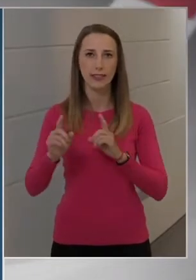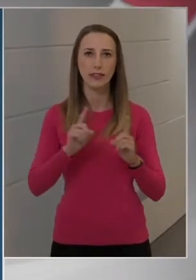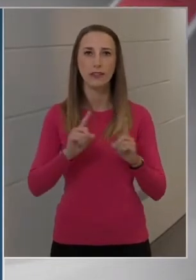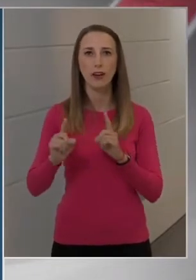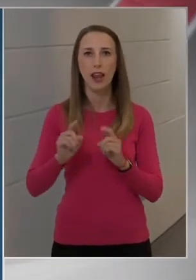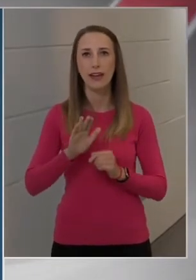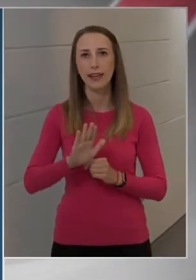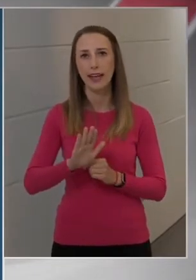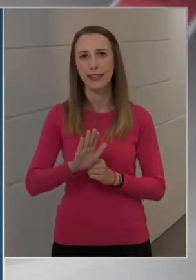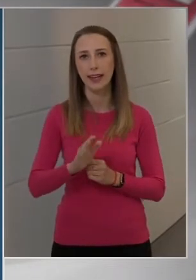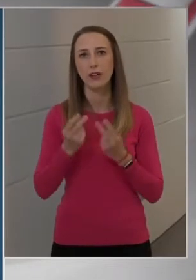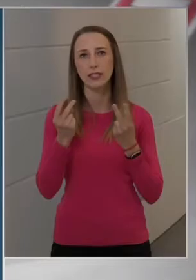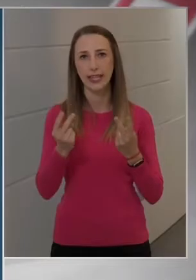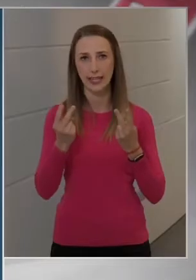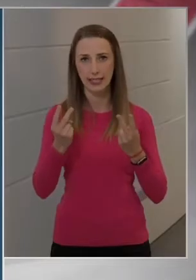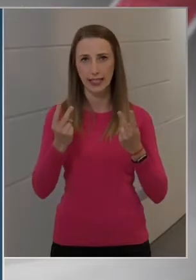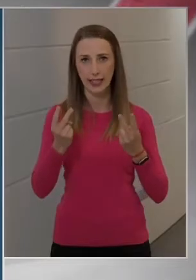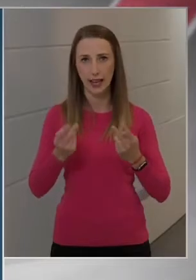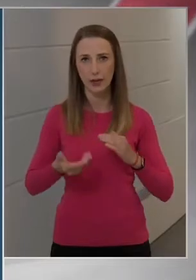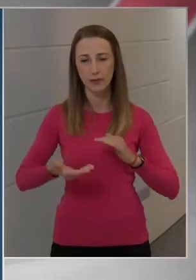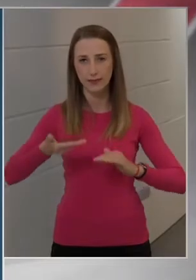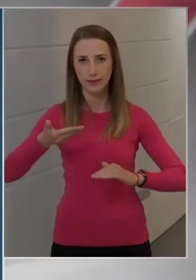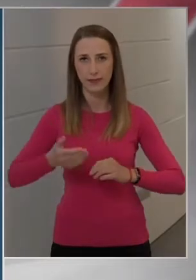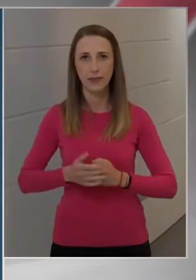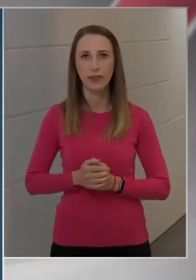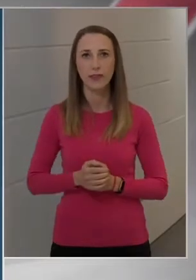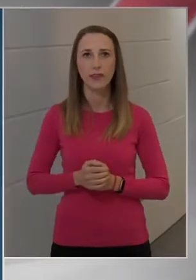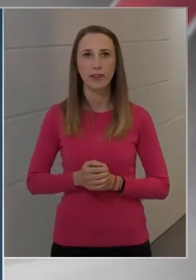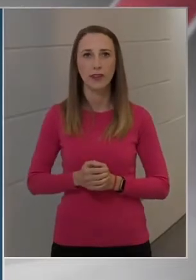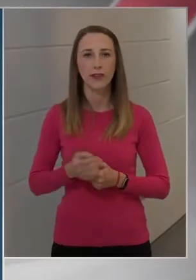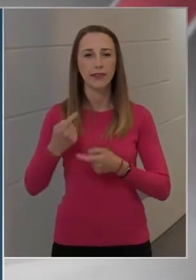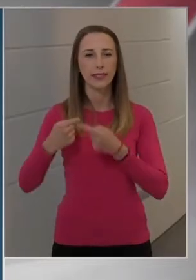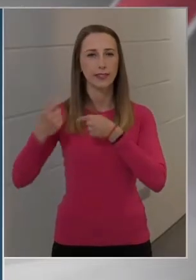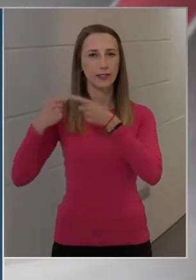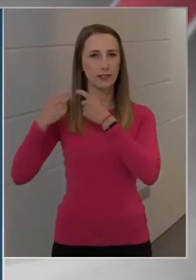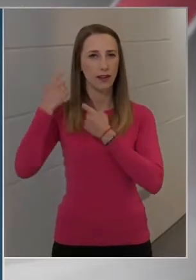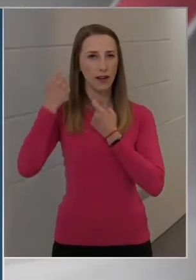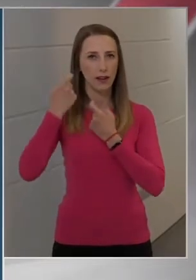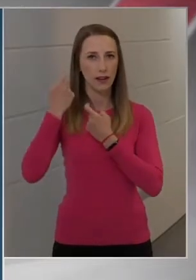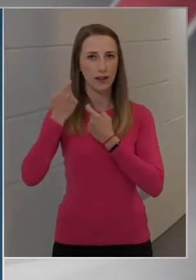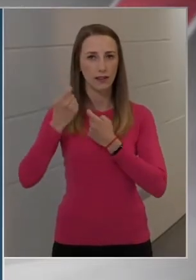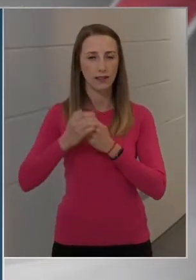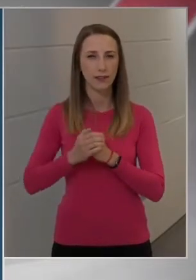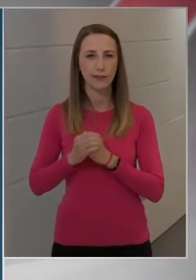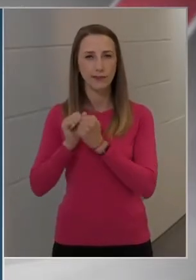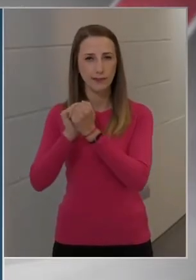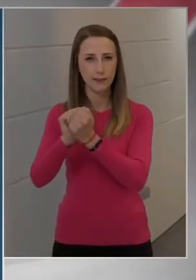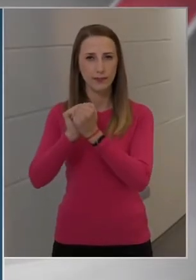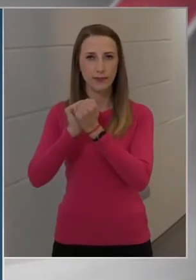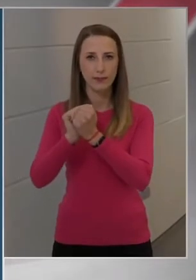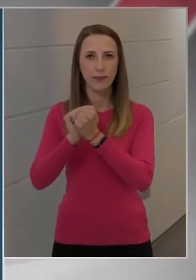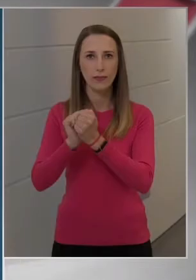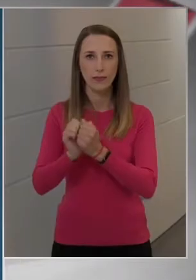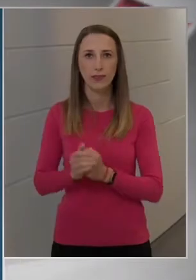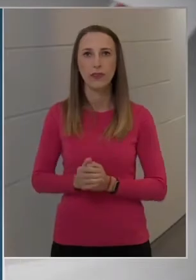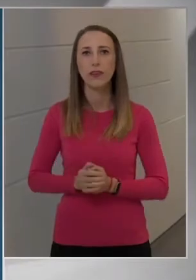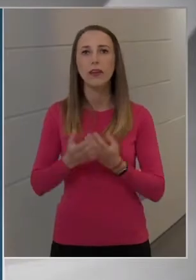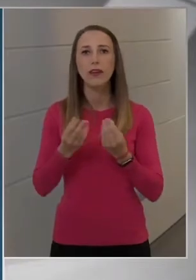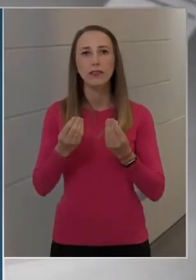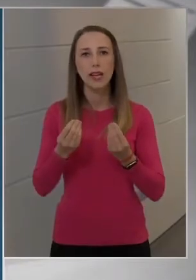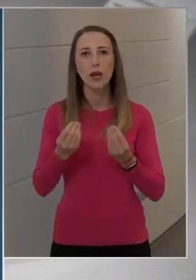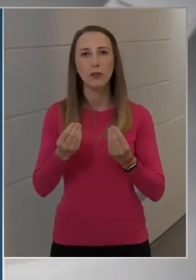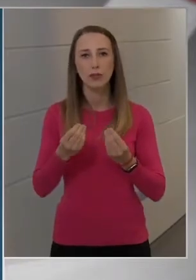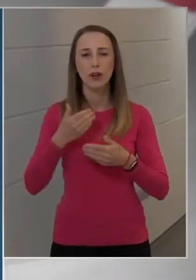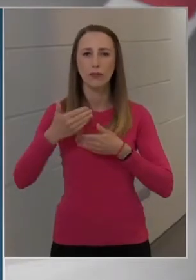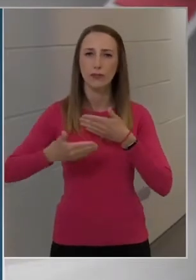ennek az értéke, hiszen visszagondolva arra a heroikus küzdelemre, amit számosan